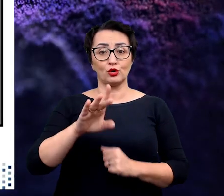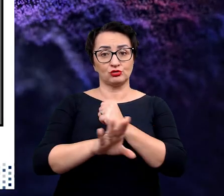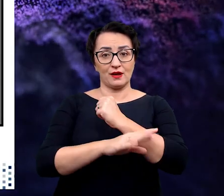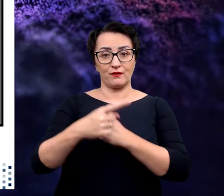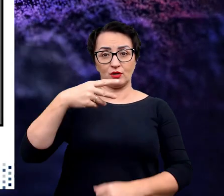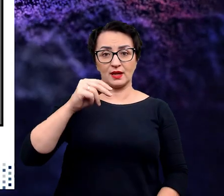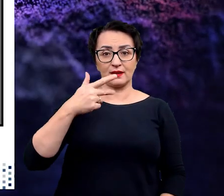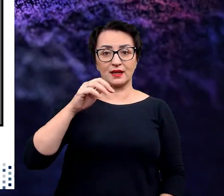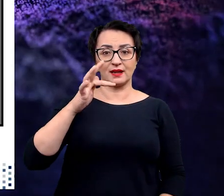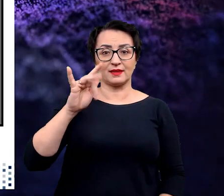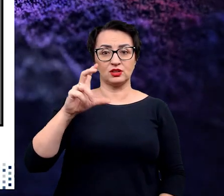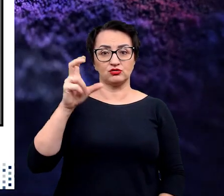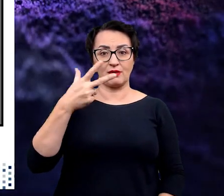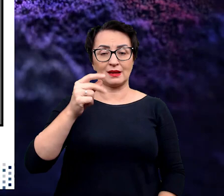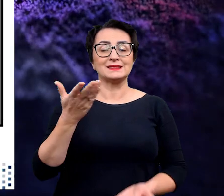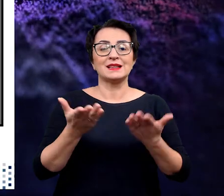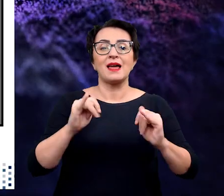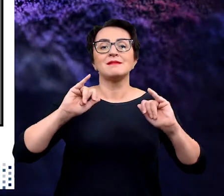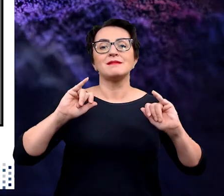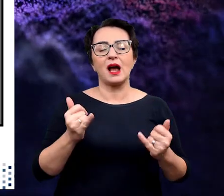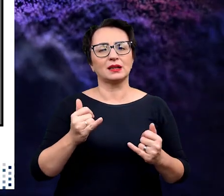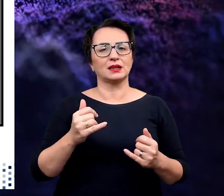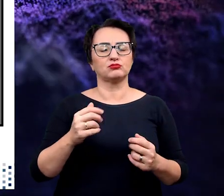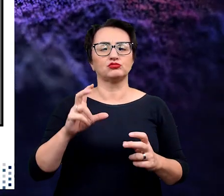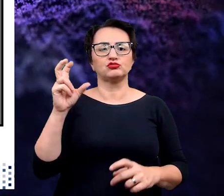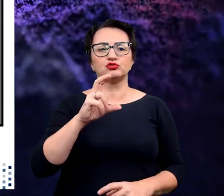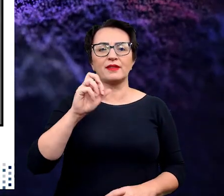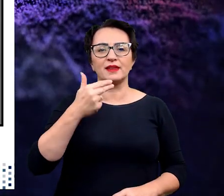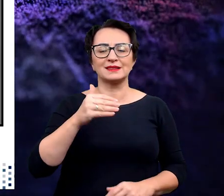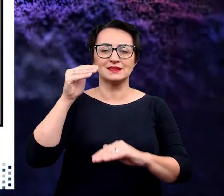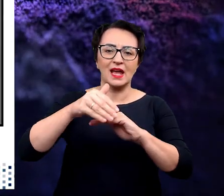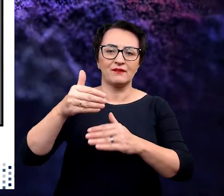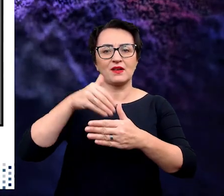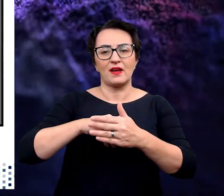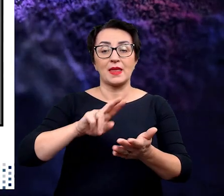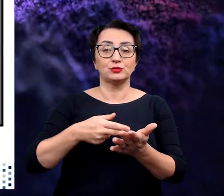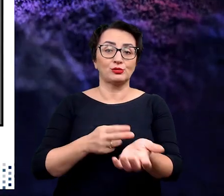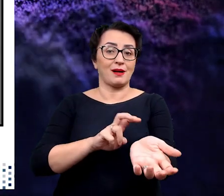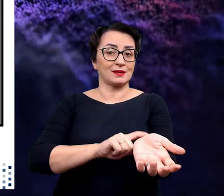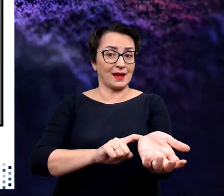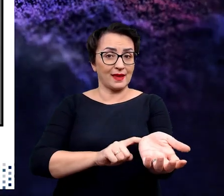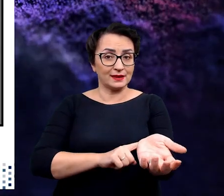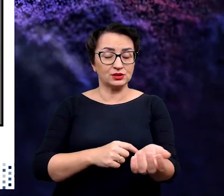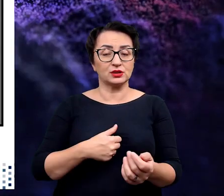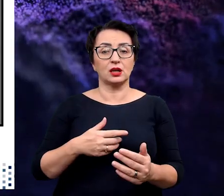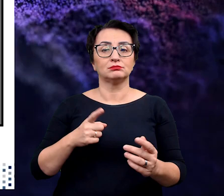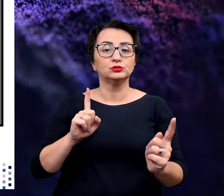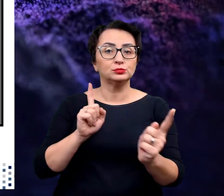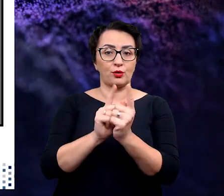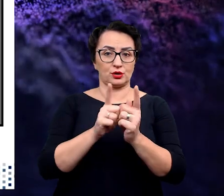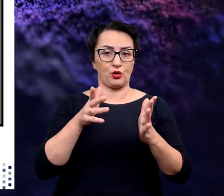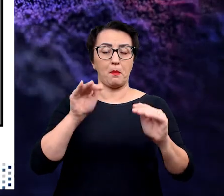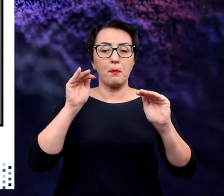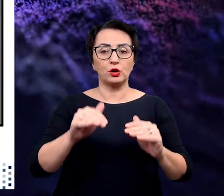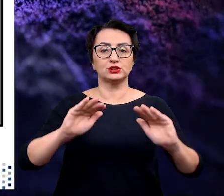I takie drzewko dendrytyczne, w zależności od tego, jakie czynniki wewnętrzne i zewnętrzne, na przykład genetyczne, napotka na swojej